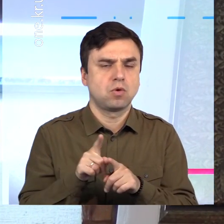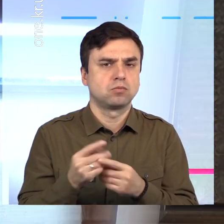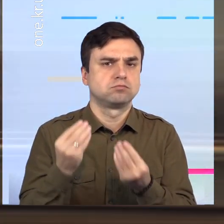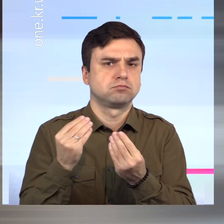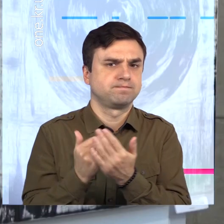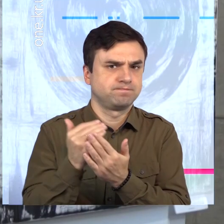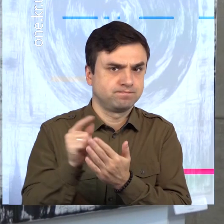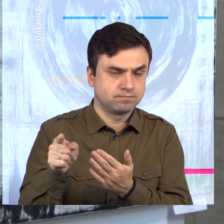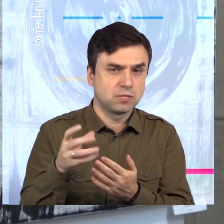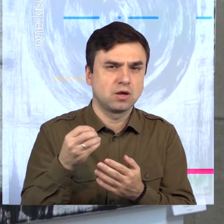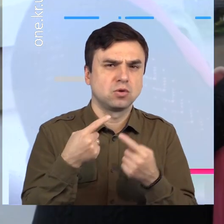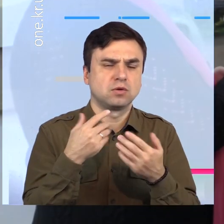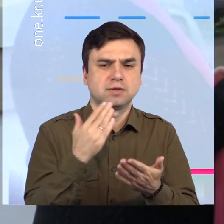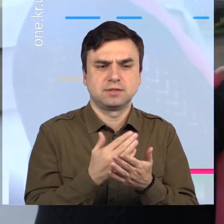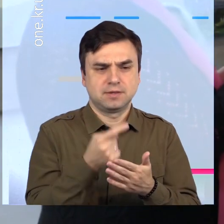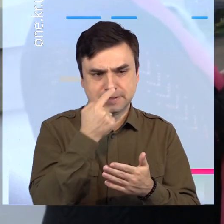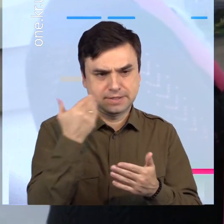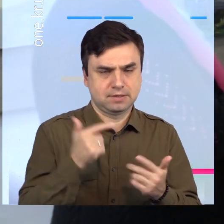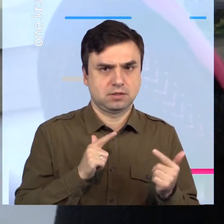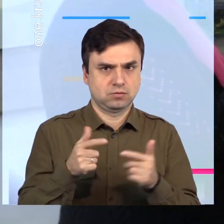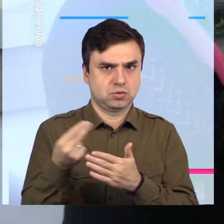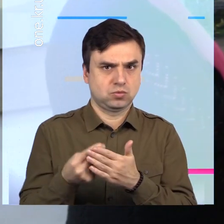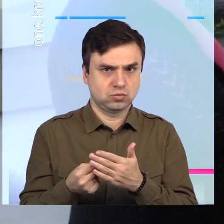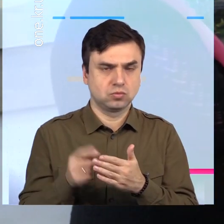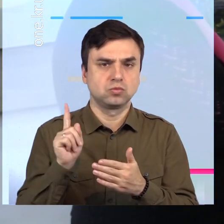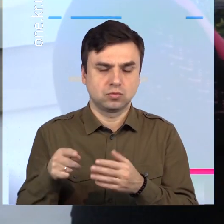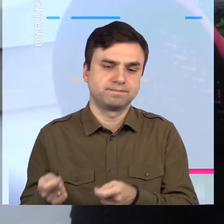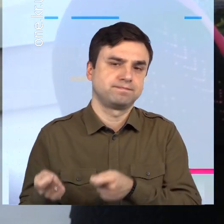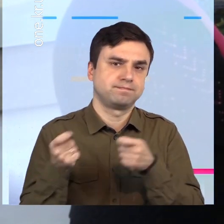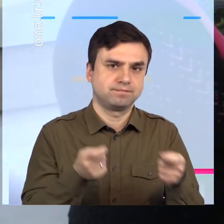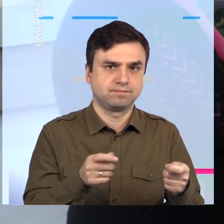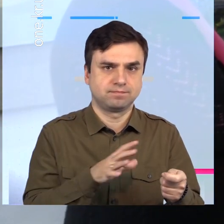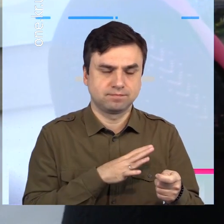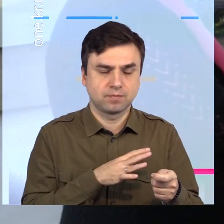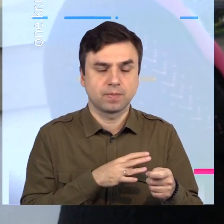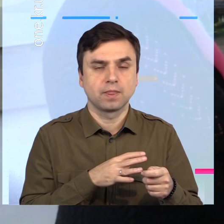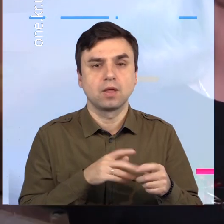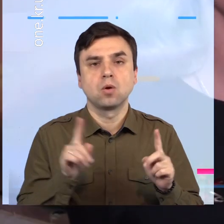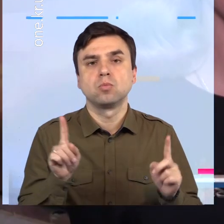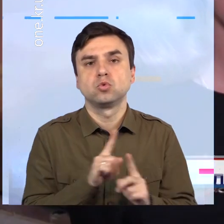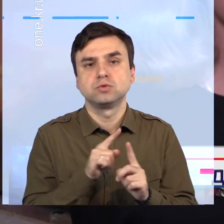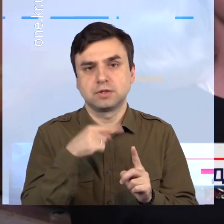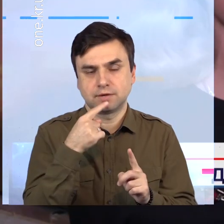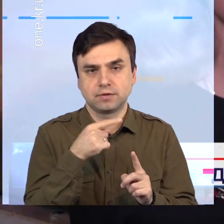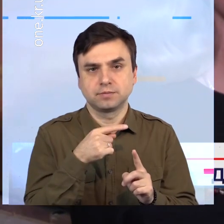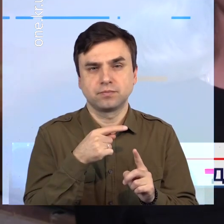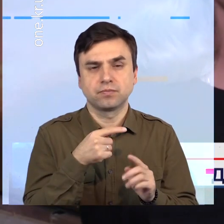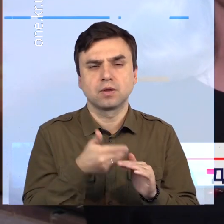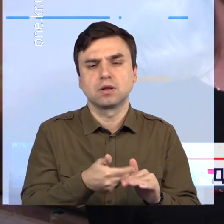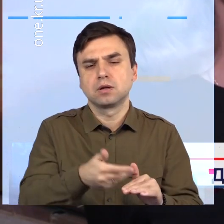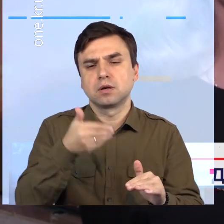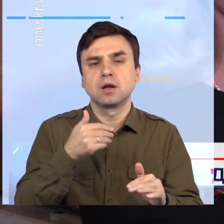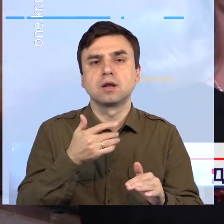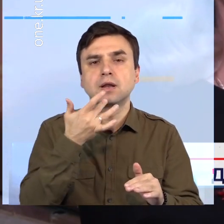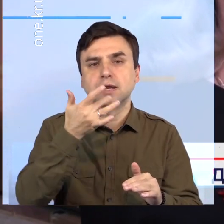Олена Посмашна та Тетяна Ярова. У музеї кажуть, до жовтневої святкової виставки готувалось усе літо. Саме головне задачою цієї